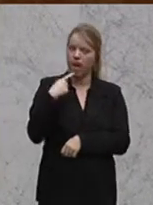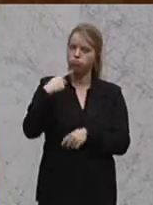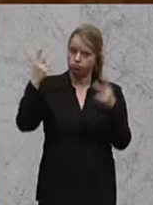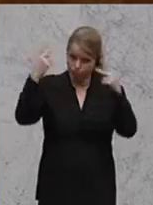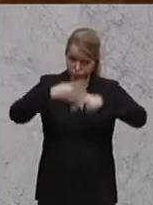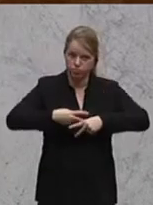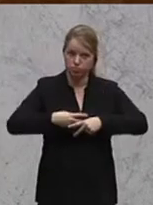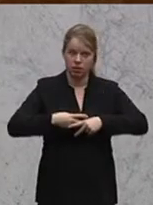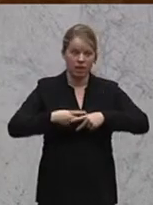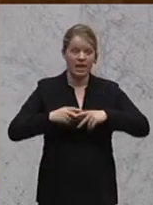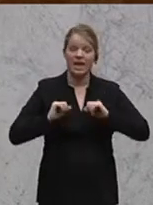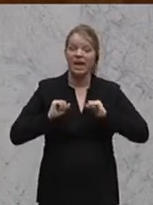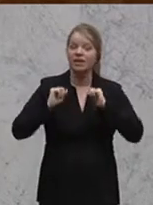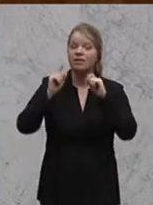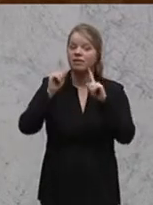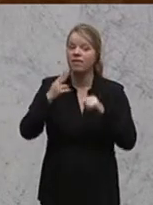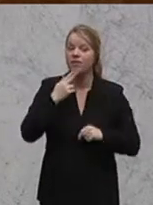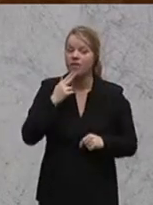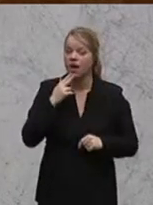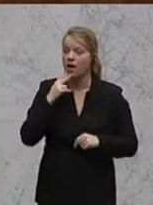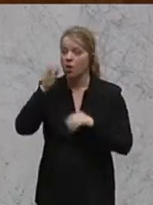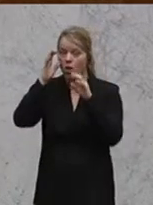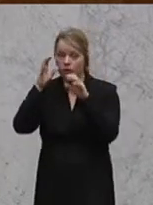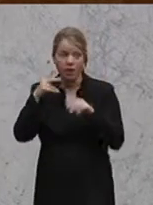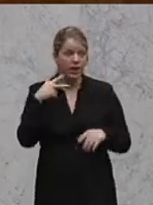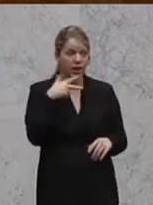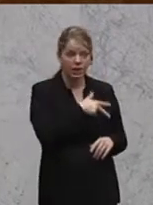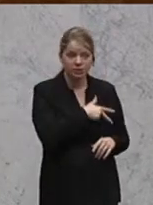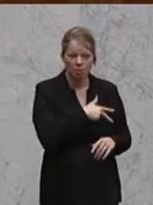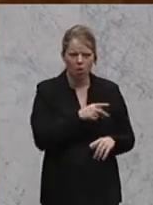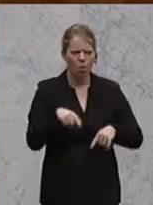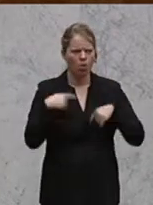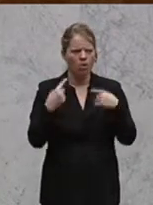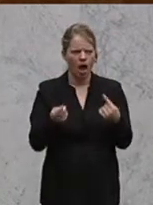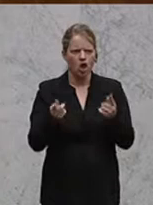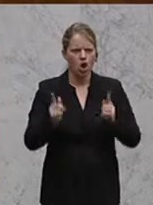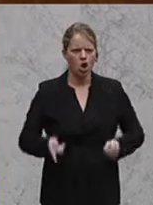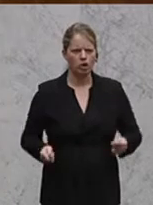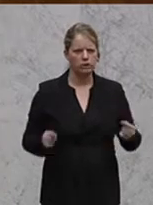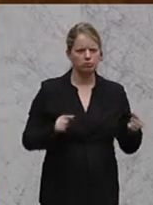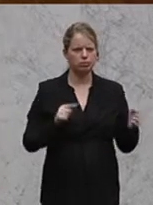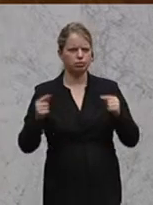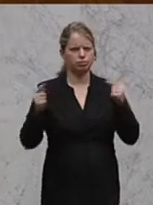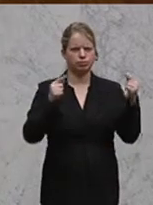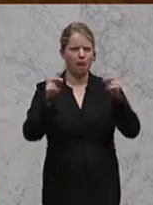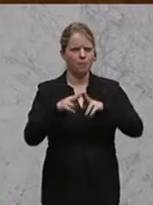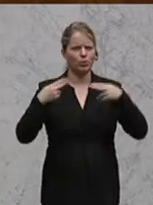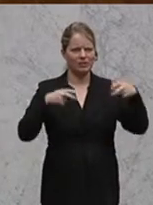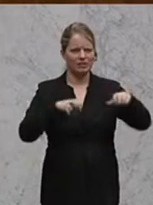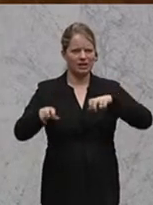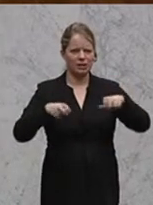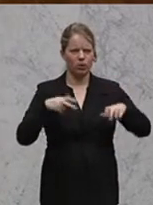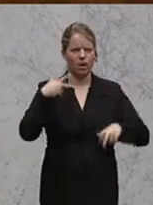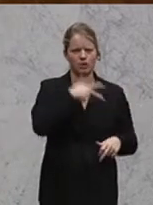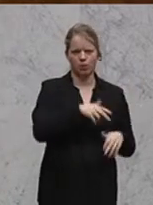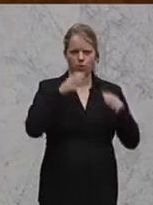Initiative der ÖVP und der SPÖ. Entsteht ein Disput in einer SPÖ-ÖVP-Bundesregierung? Wie geht der? Der